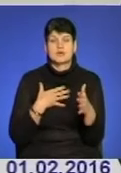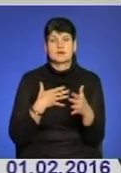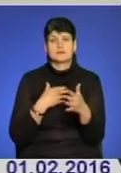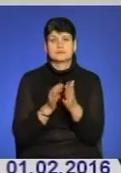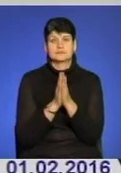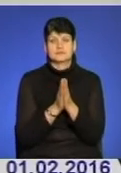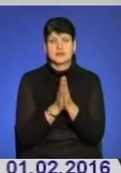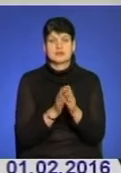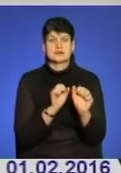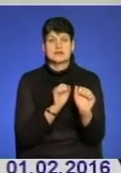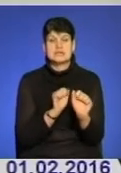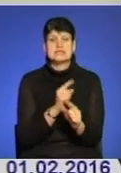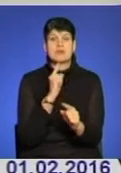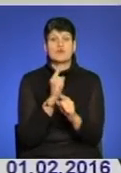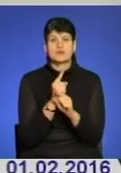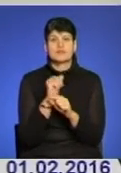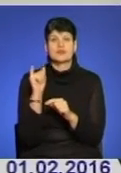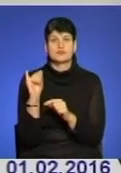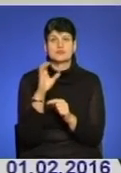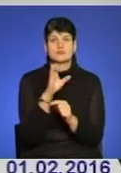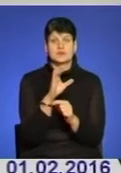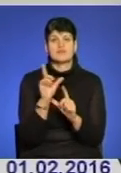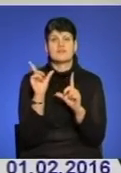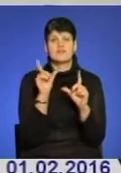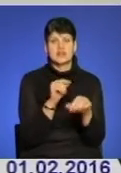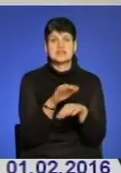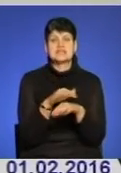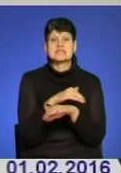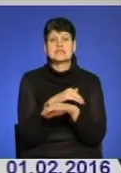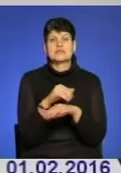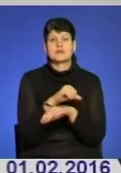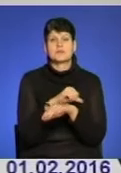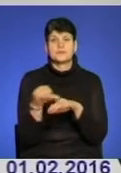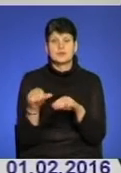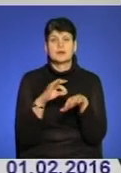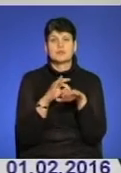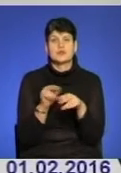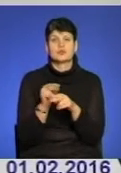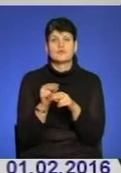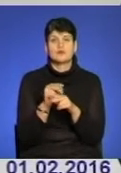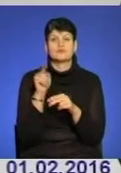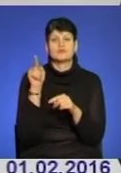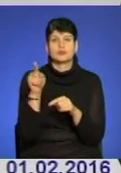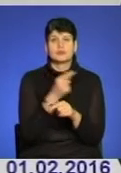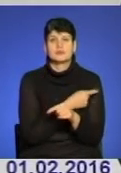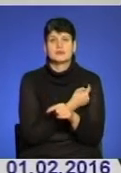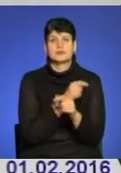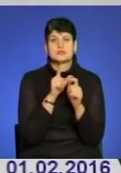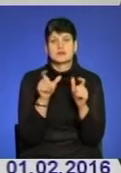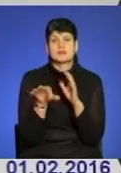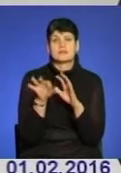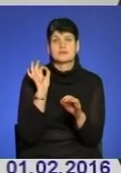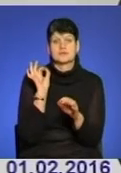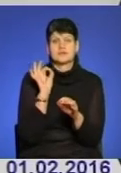заборонив Ігору Степановичу виїзд за межі території України для проведення лікування в тому медичному закладі, де він обрав.